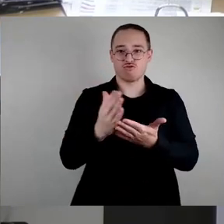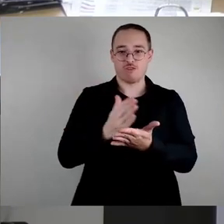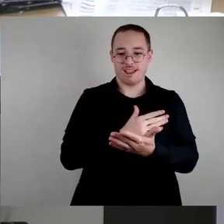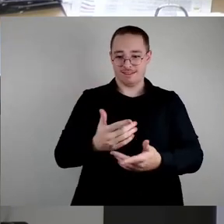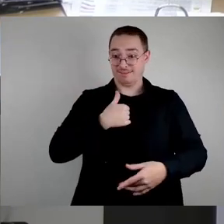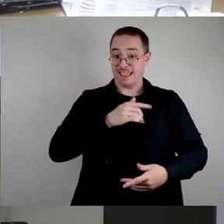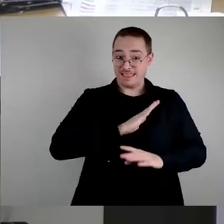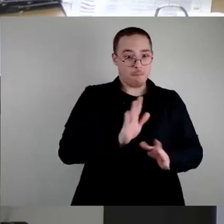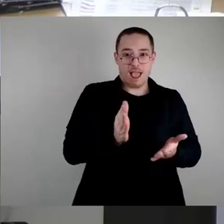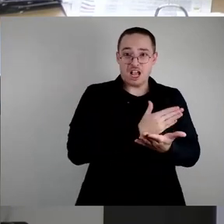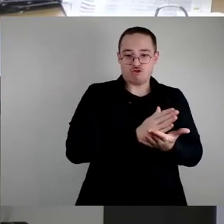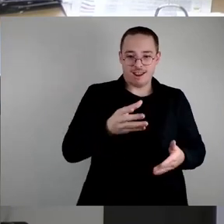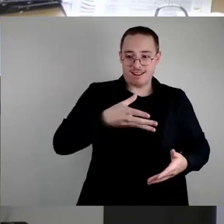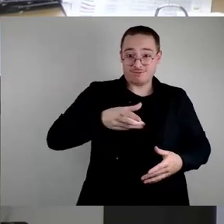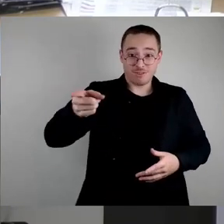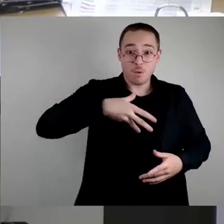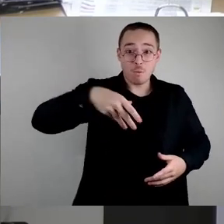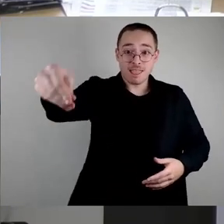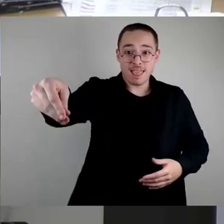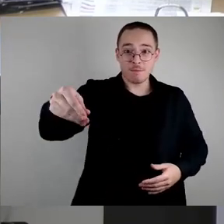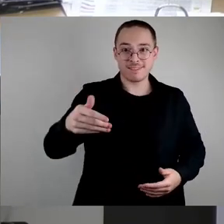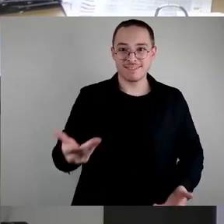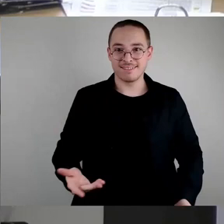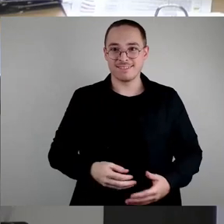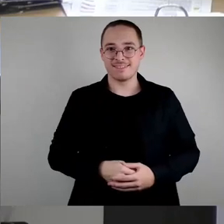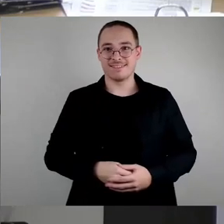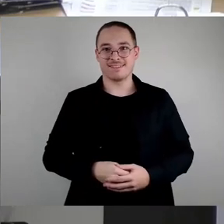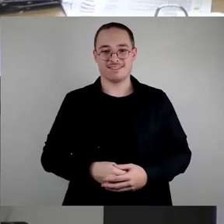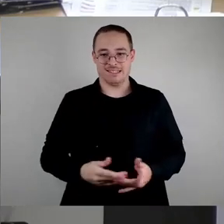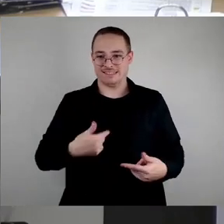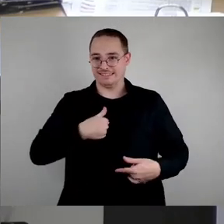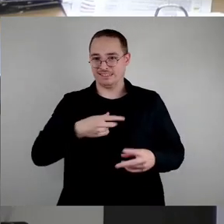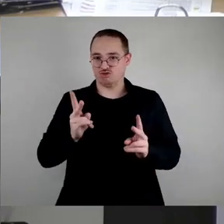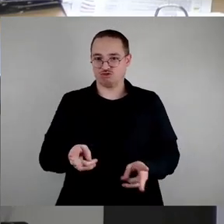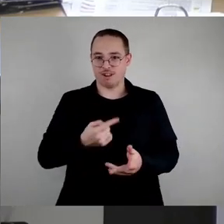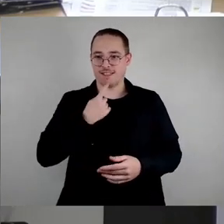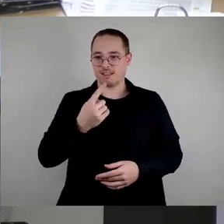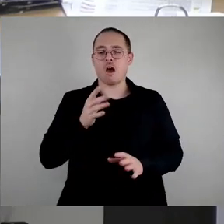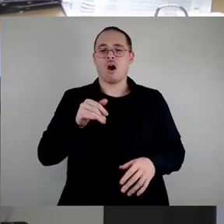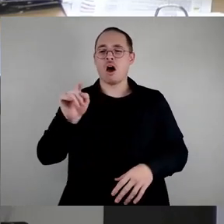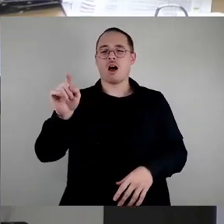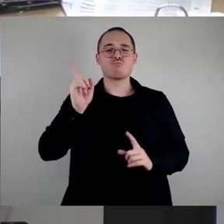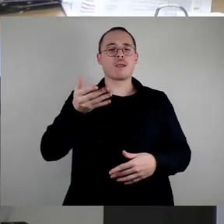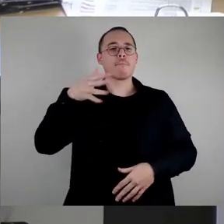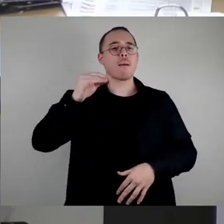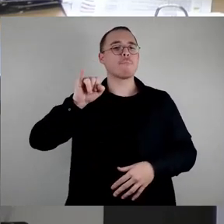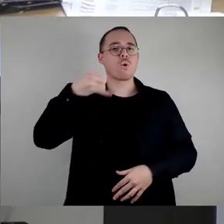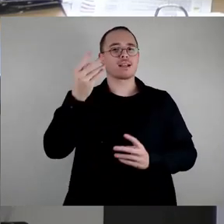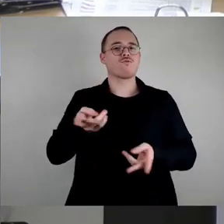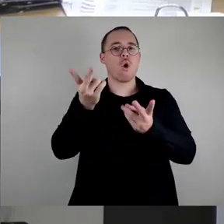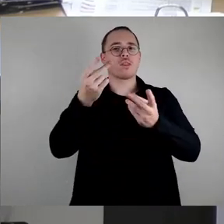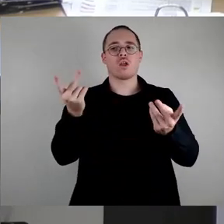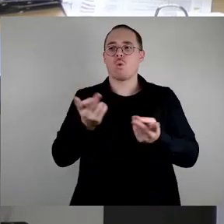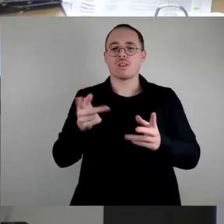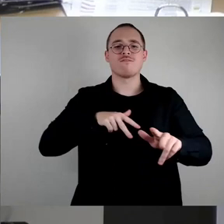überlassen. da ist es nicht an uns als Stadtrat zu sagen, ja, die sollten jetzt mehr Projekte fördern oder die sollten mehr Verwaltungsvorhaben kofinanzieren.